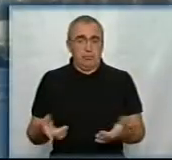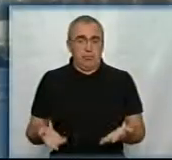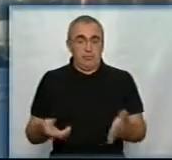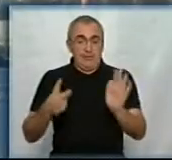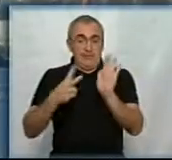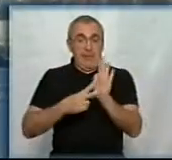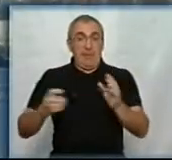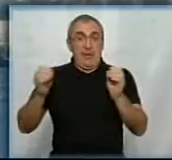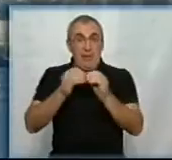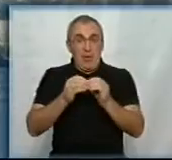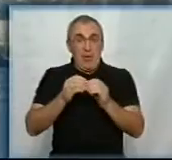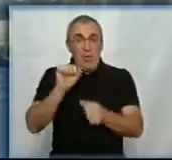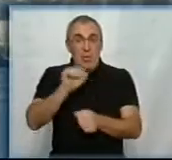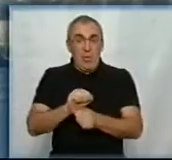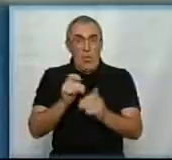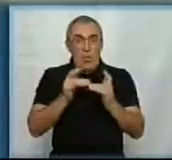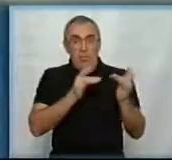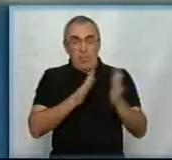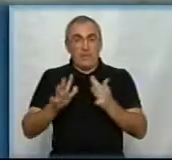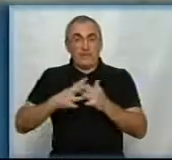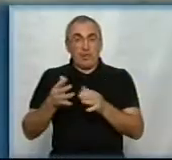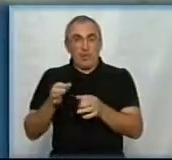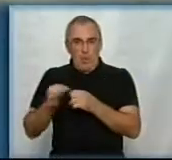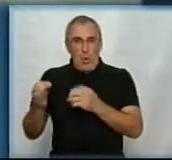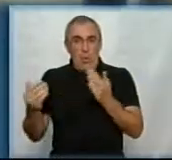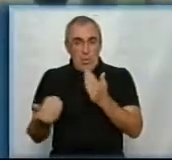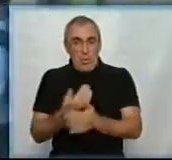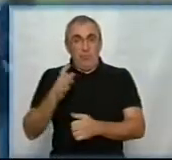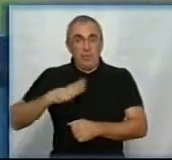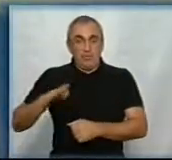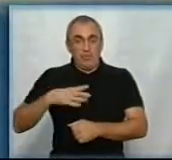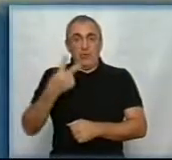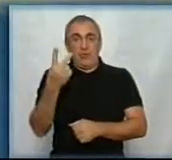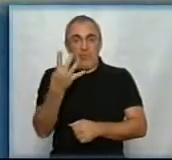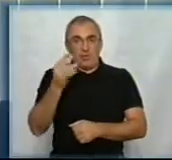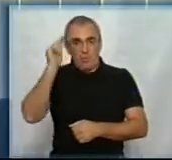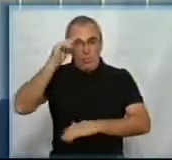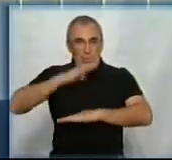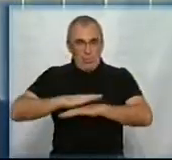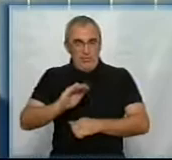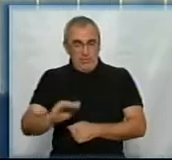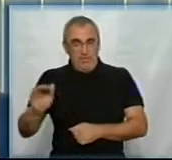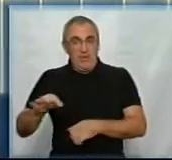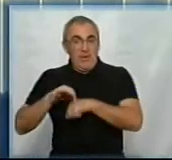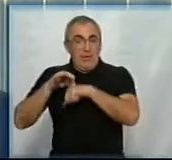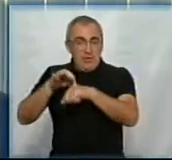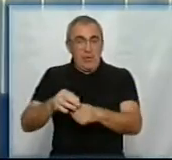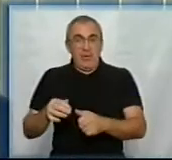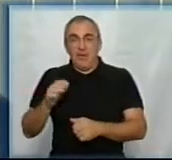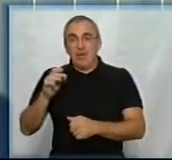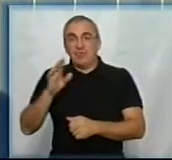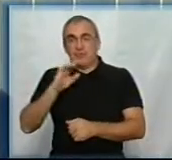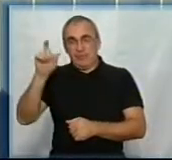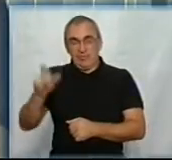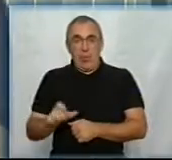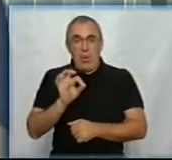7.10. Це зупинка гуртожиток у селищі Нове. Тут на автобус до Кропивницького чекають 24 учні. Їх супроводжує до міста жителька селища